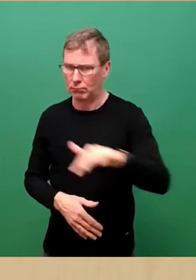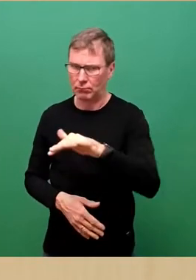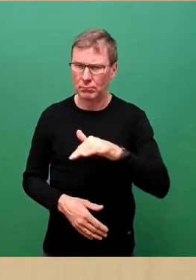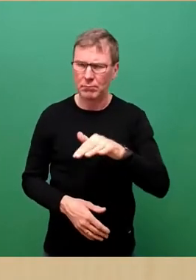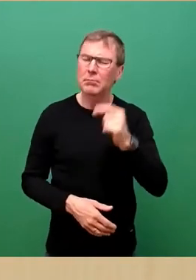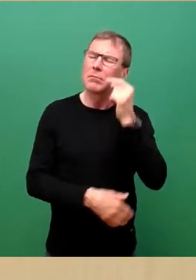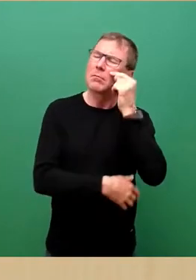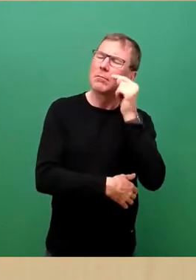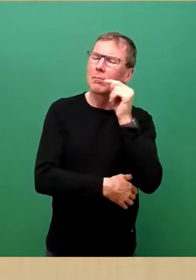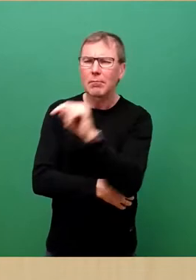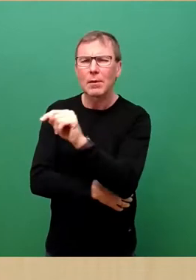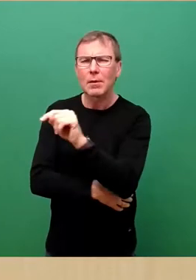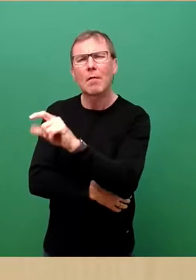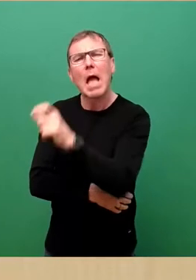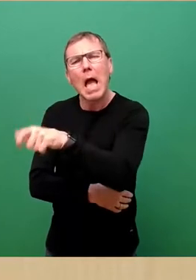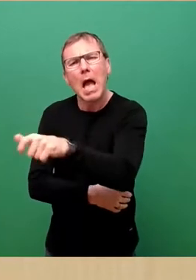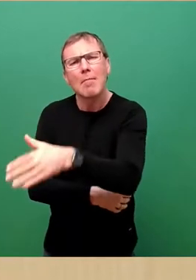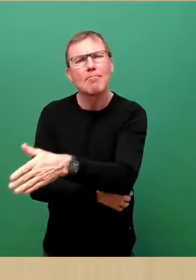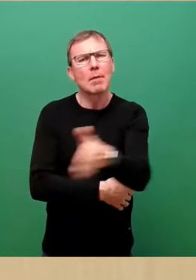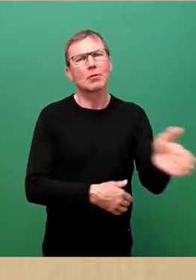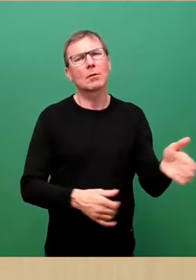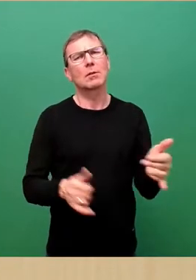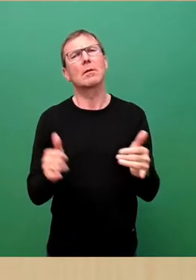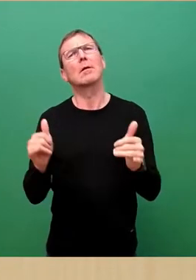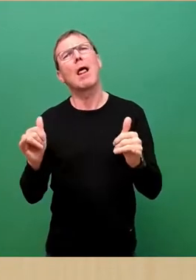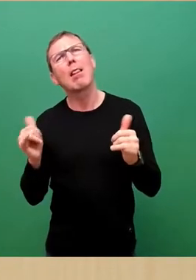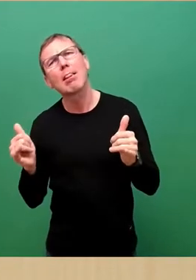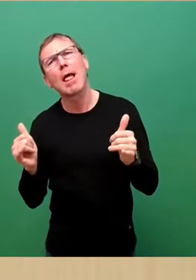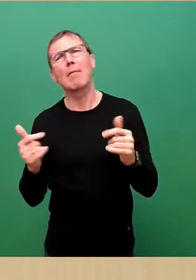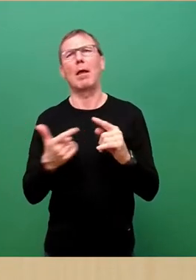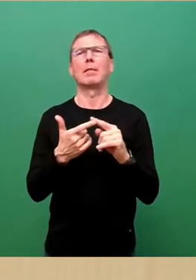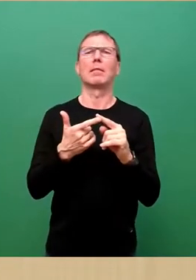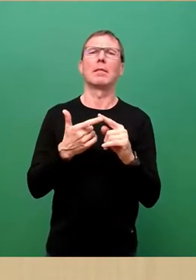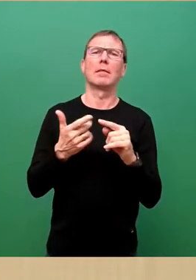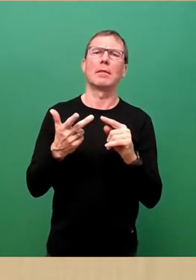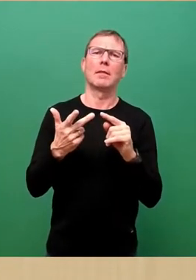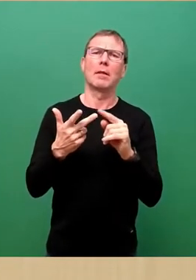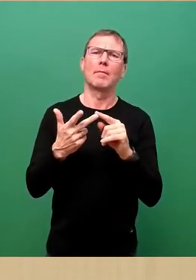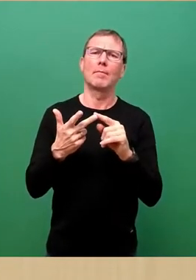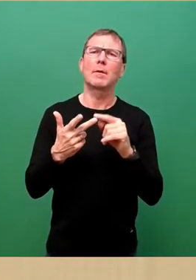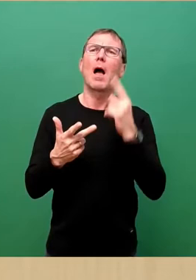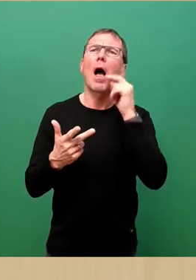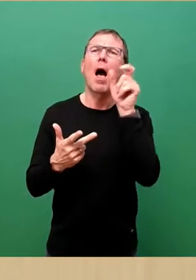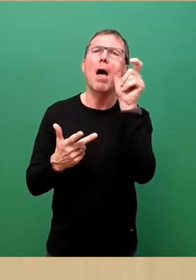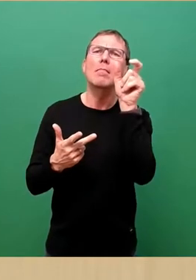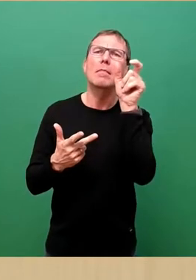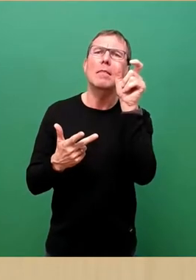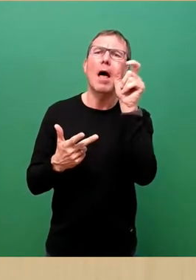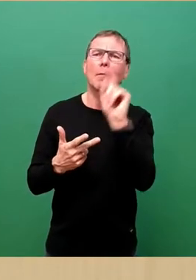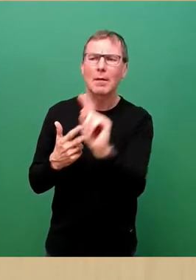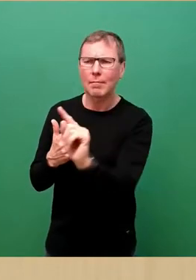auf die Menschen richten, auf das Leben, auf den Namen des Einzelnen.